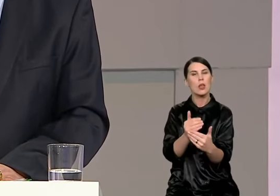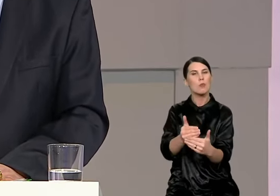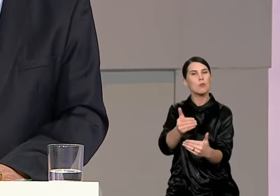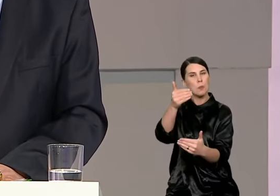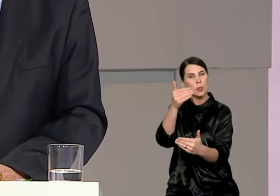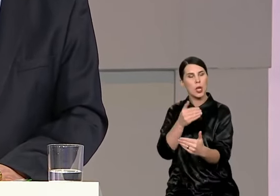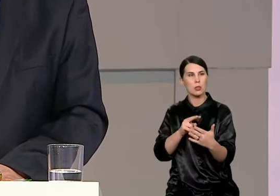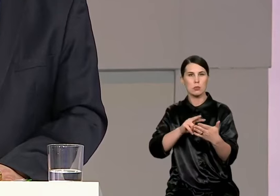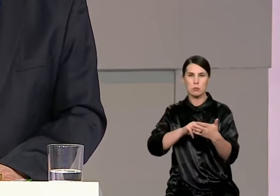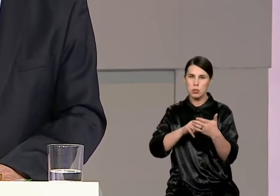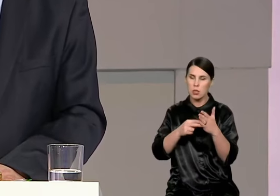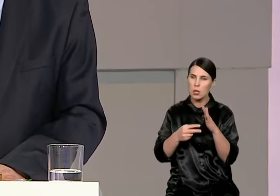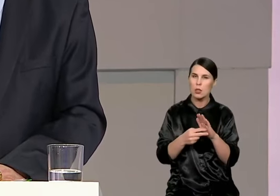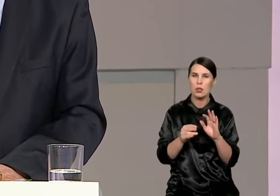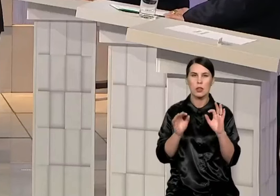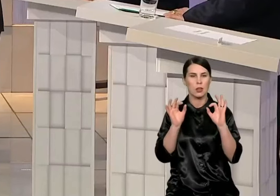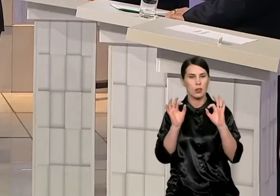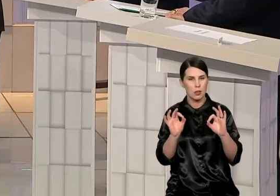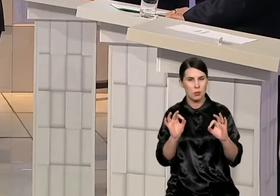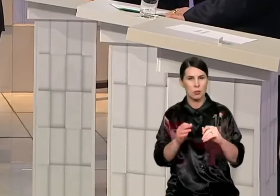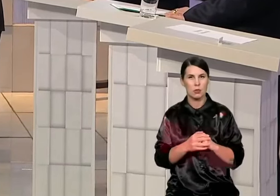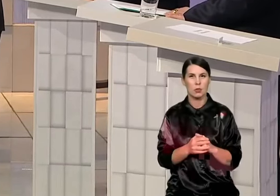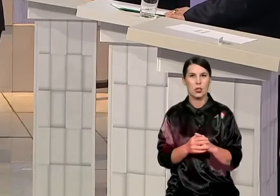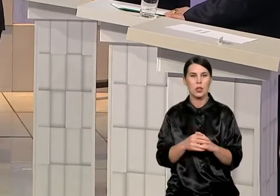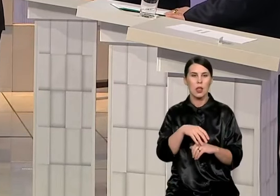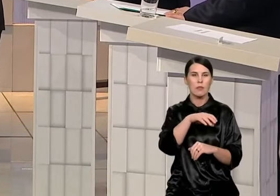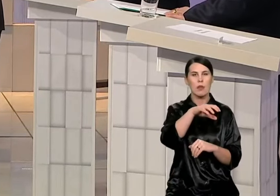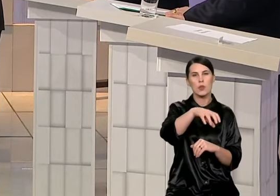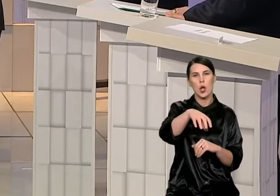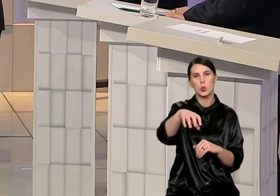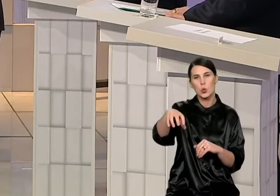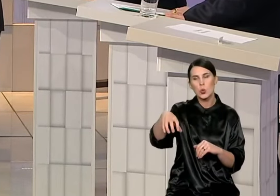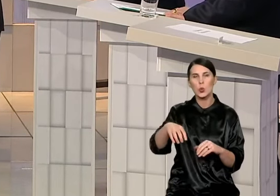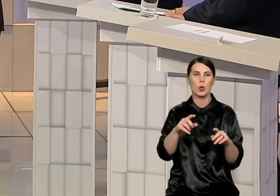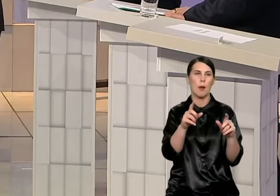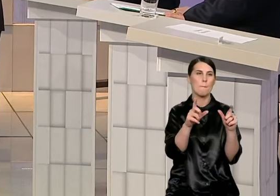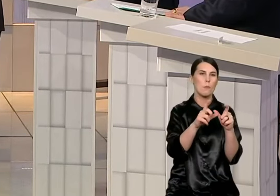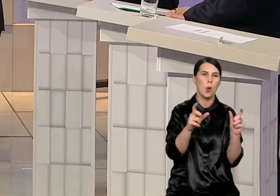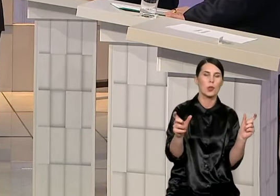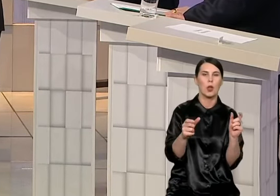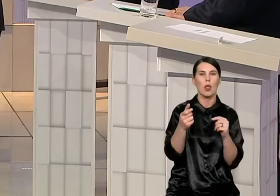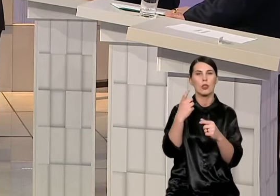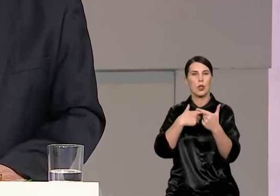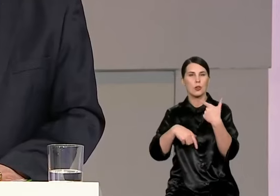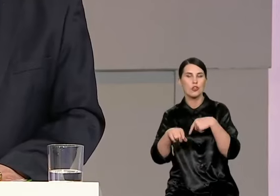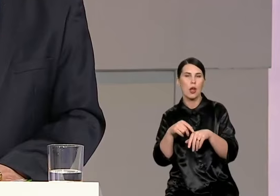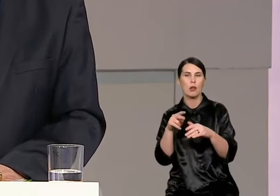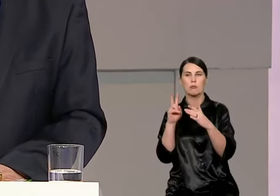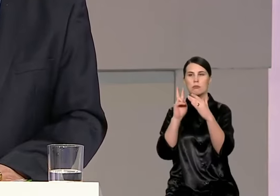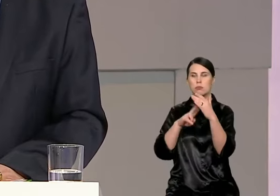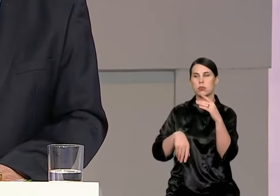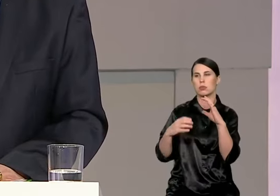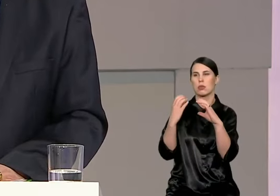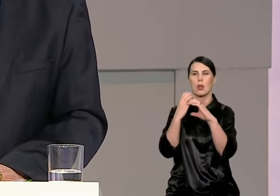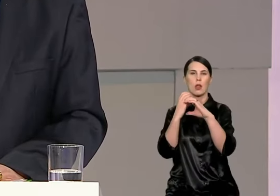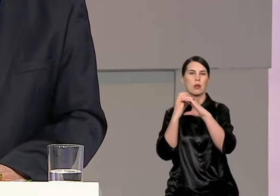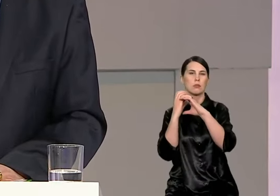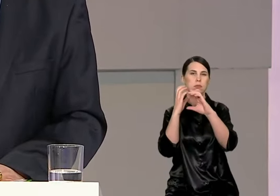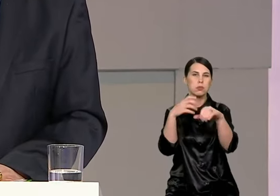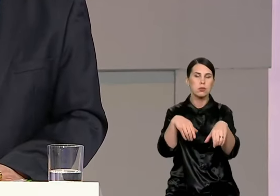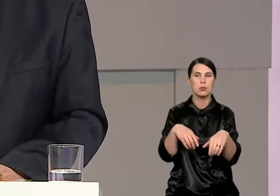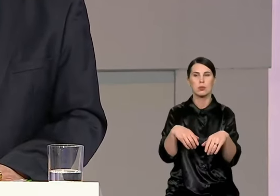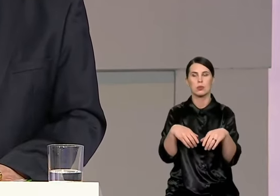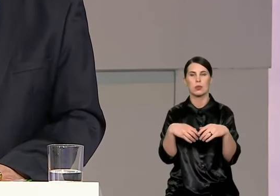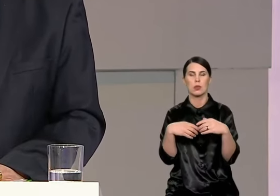atsižvelti tą, ką mes kalbėjom iki to. Visa infrastruktūrinį reikalavimą, mokyklos darželiai, judėjimas, parkingai, viskas turi būti